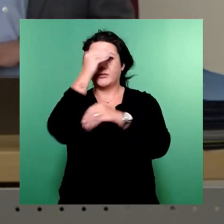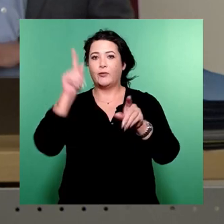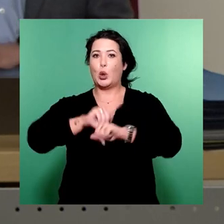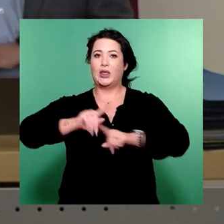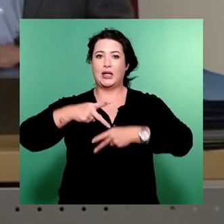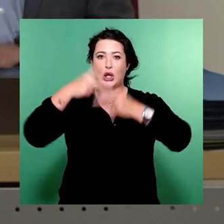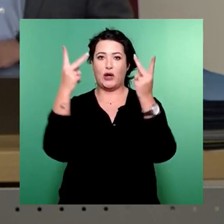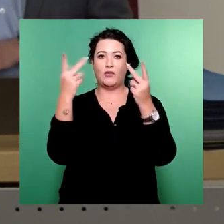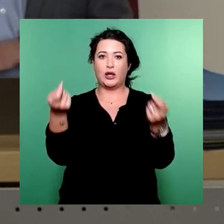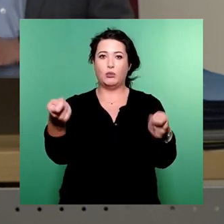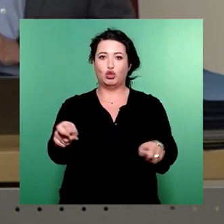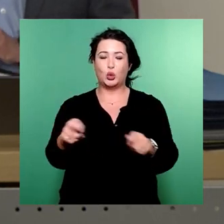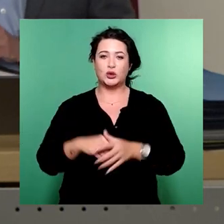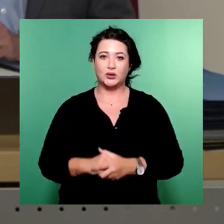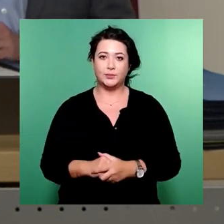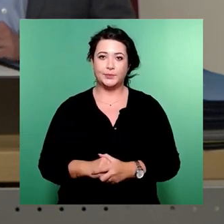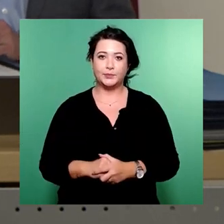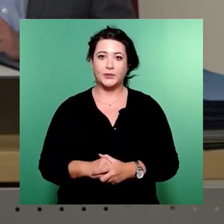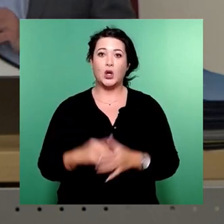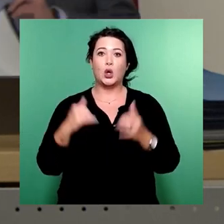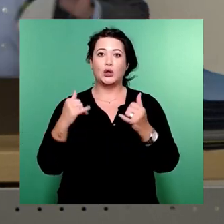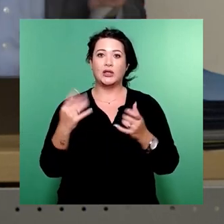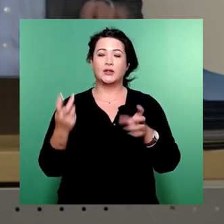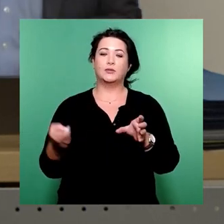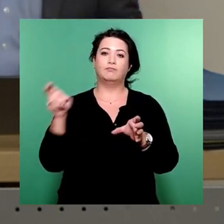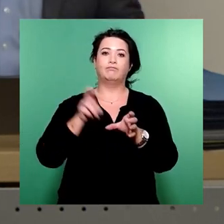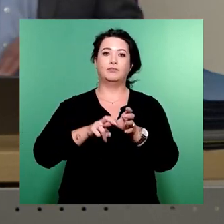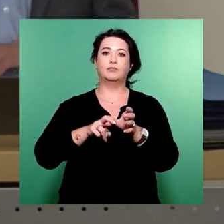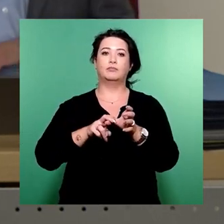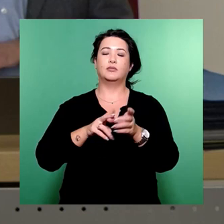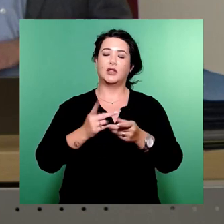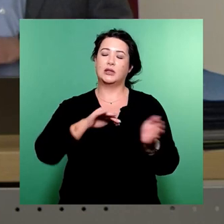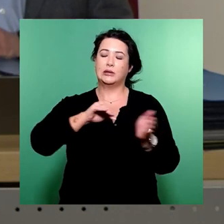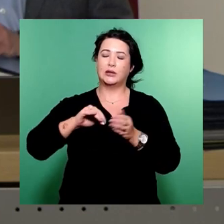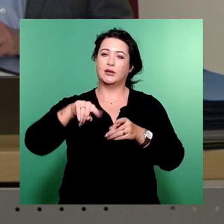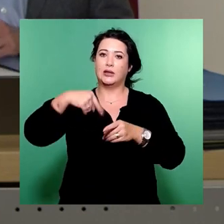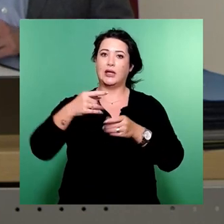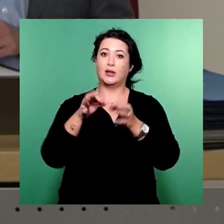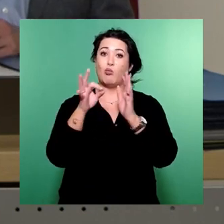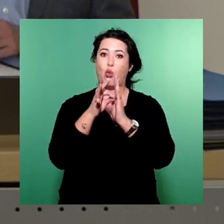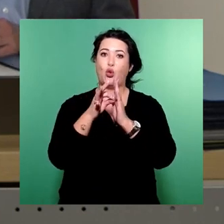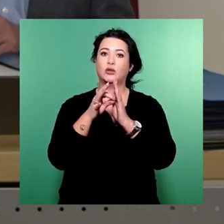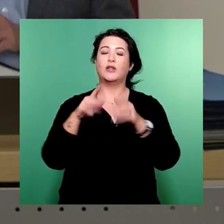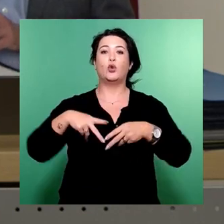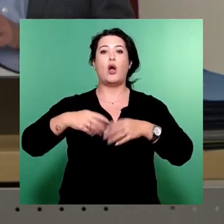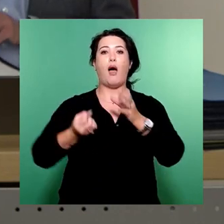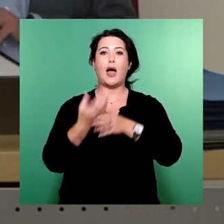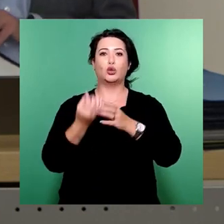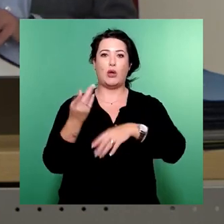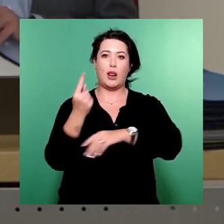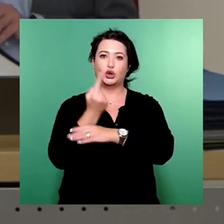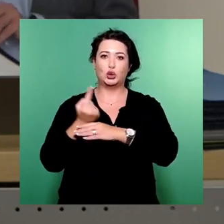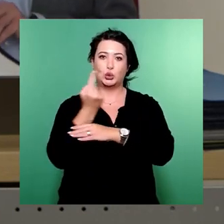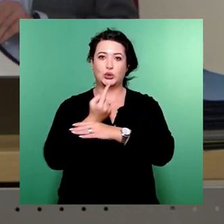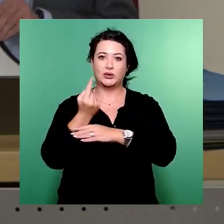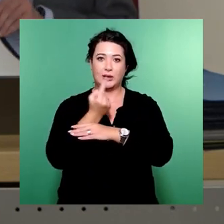Und damit steigen wir ein in den Tagesordnungspunkt Aktuelle Stunde. Wie ich es eingangs gesagt habe, ist zunächst